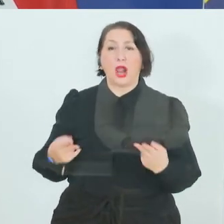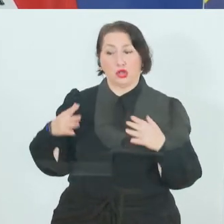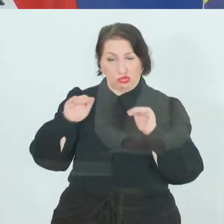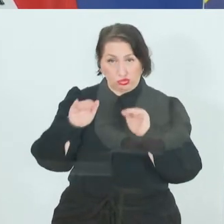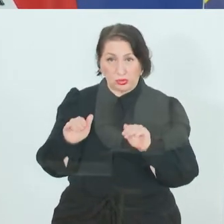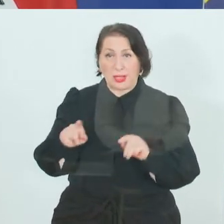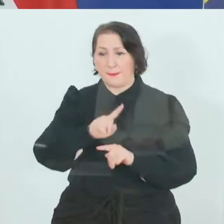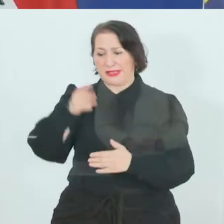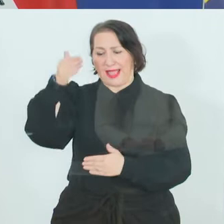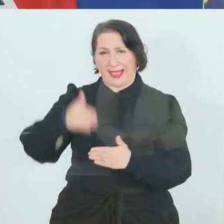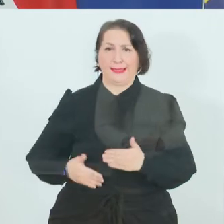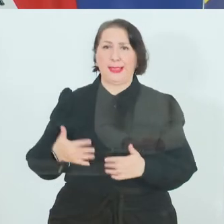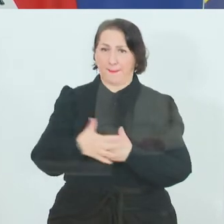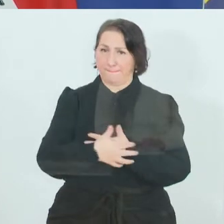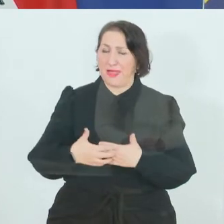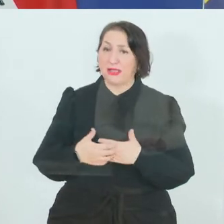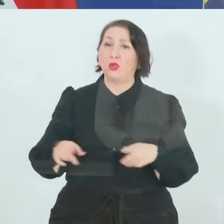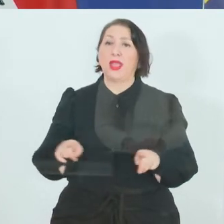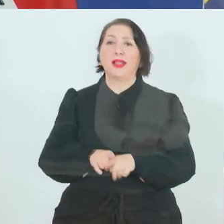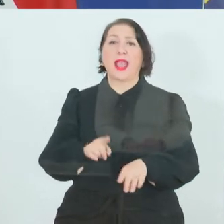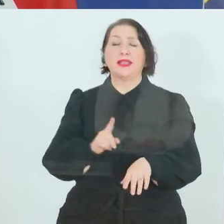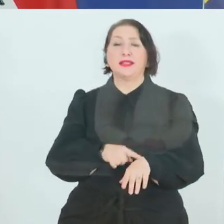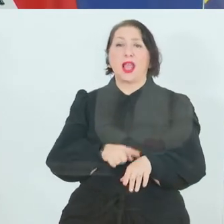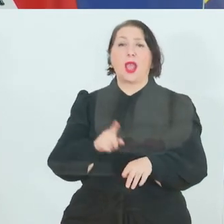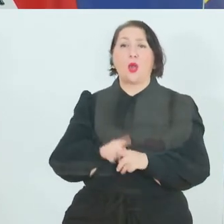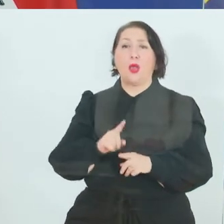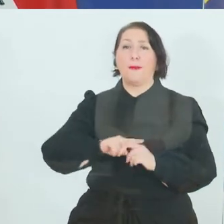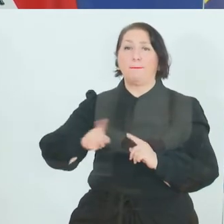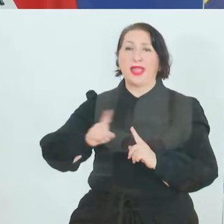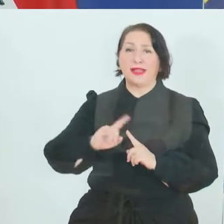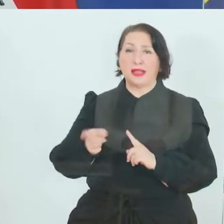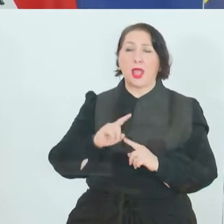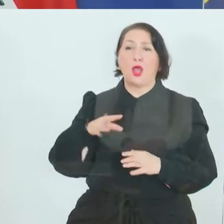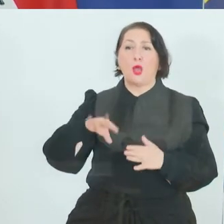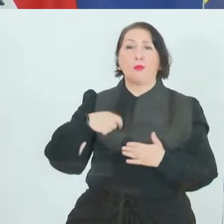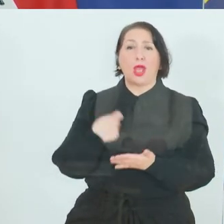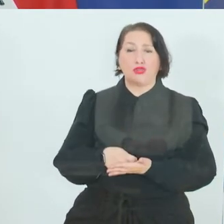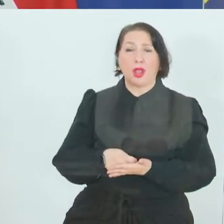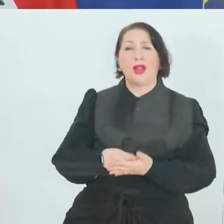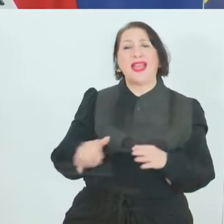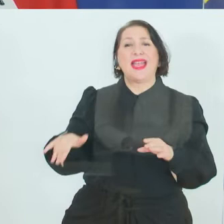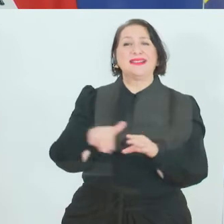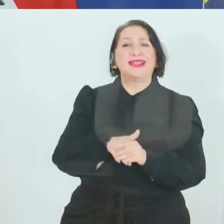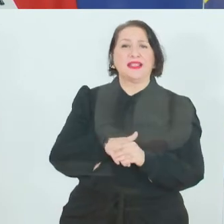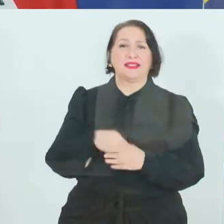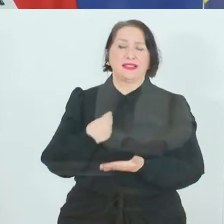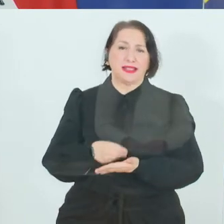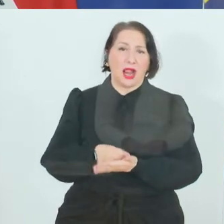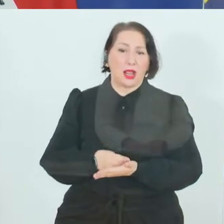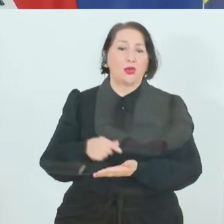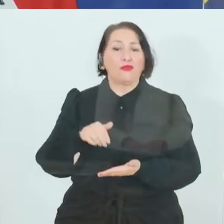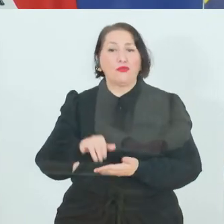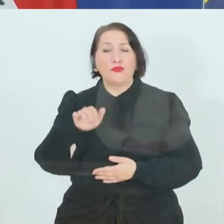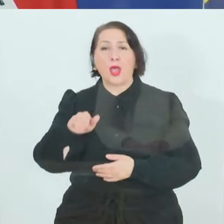Ende März und zugleich die Pendlerpauschale als Ersatzzahlung für den etwaigen Aufwand der